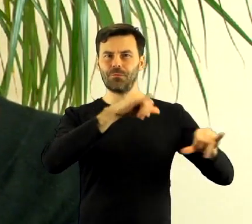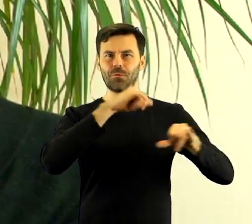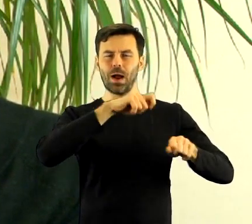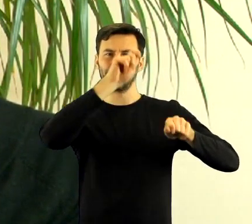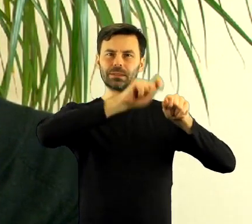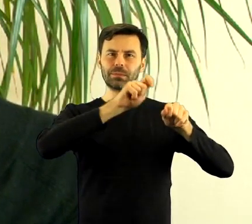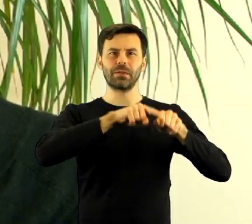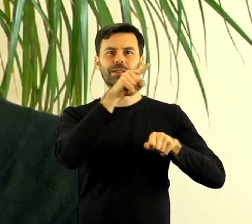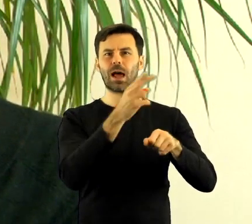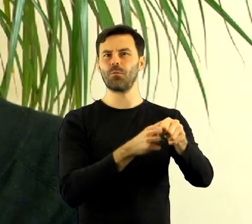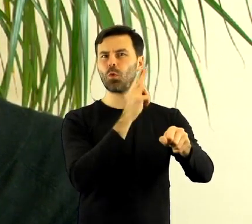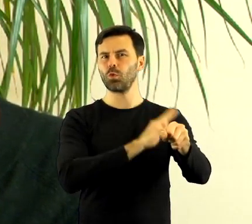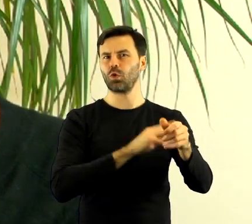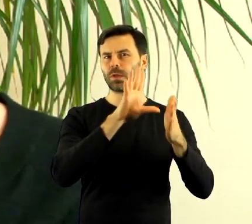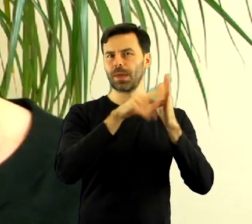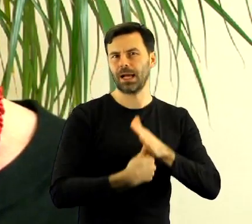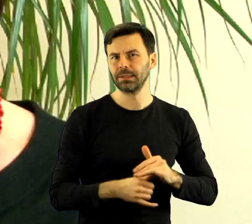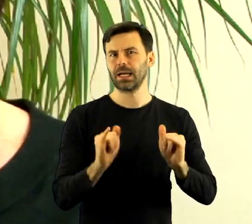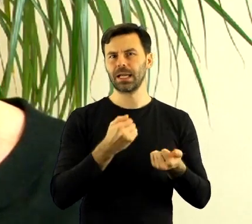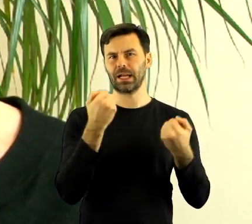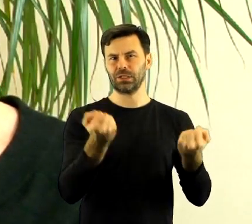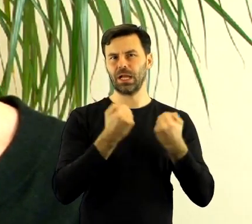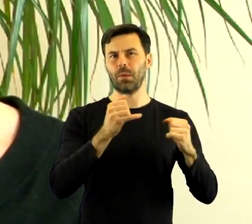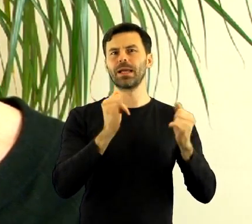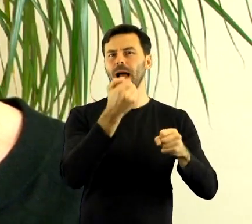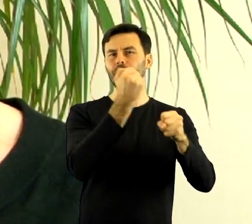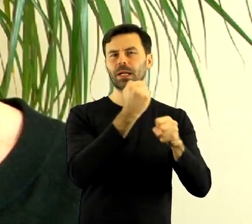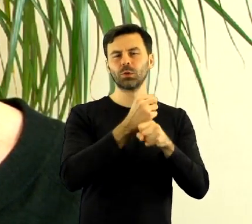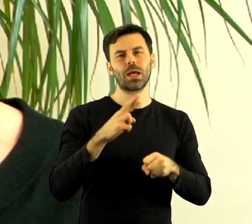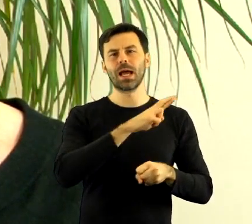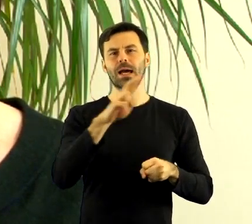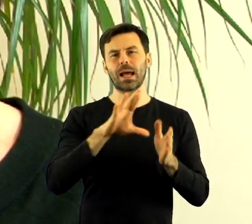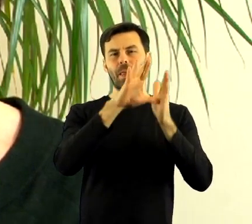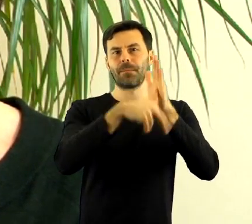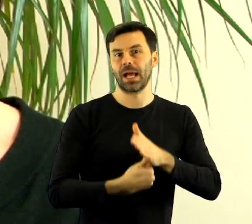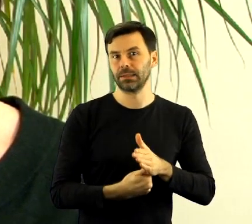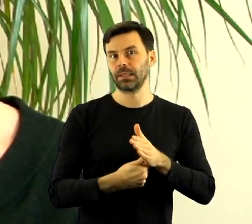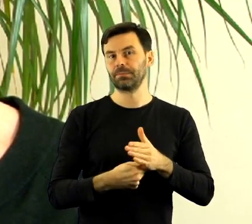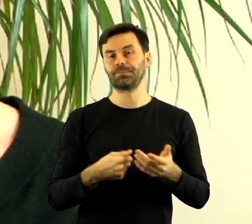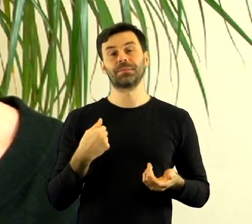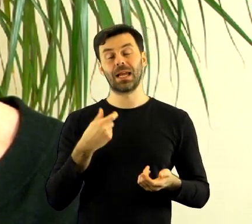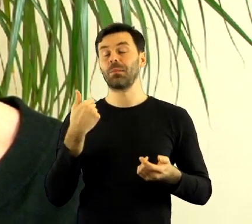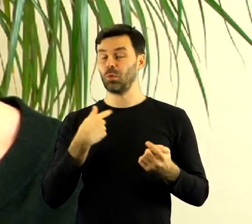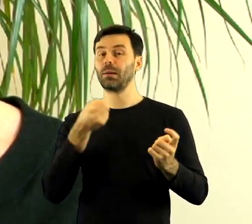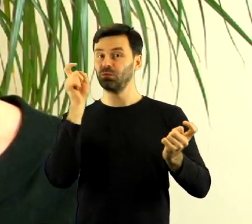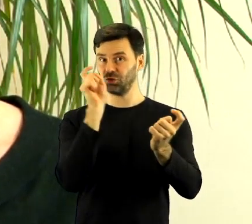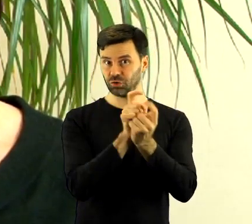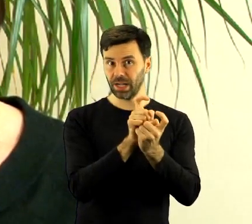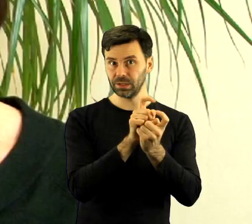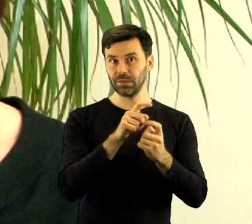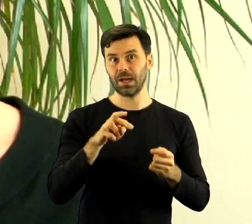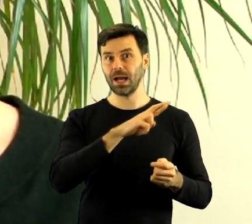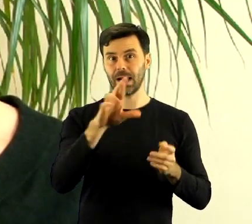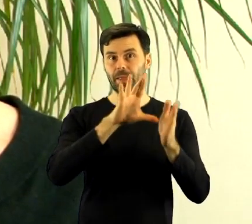to, co się dzieje w naszym urzędzie. To, w jaki sposób funkcjonuje nasza rada i nasi radni, bo ja jakby największe zarzuty miałam do radnych, bo